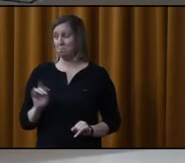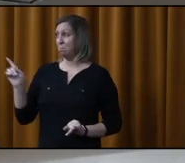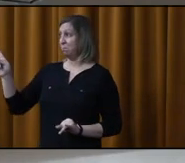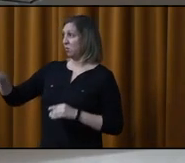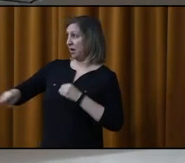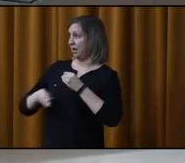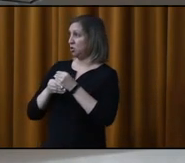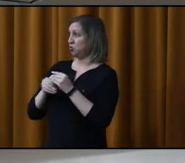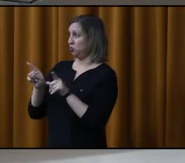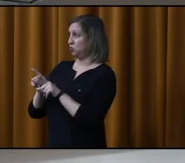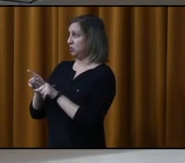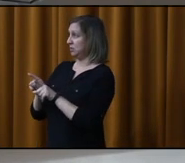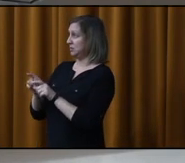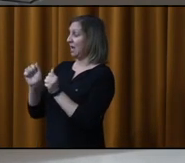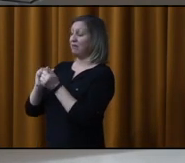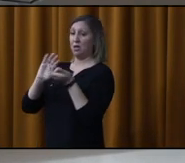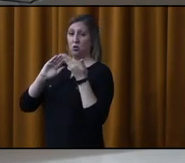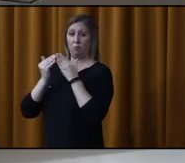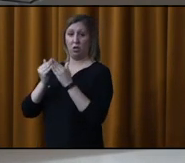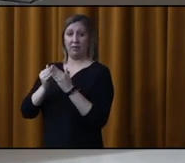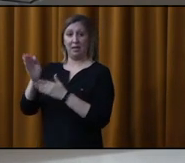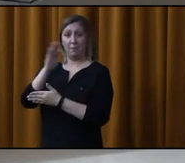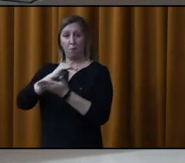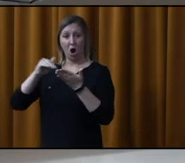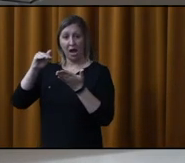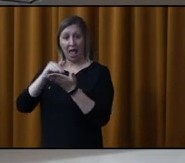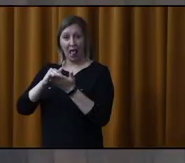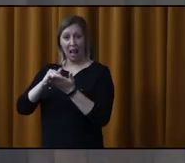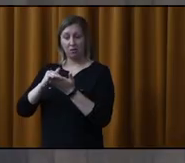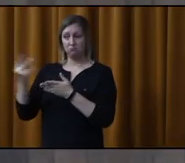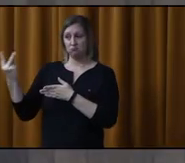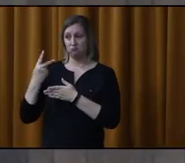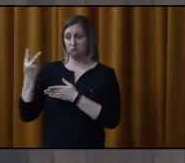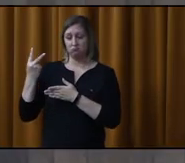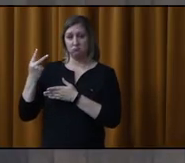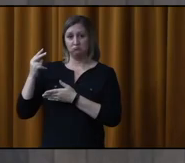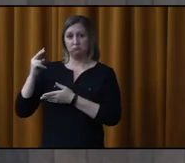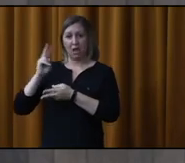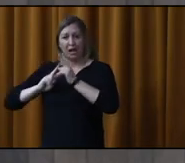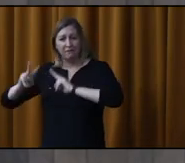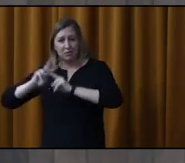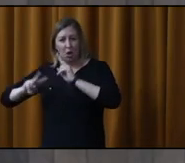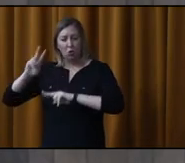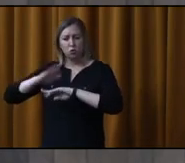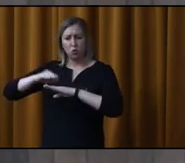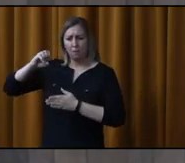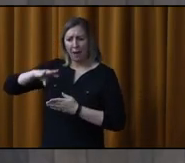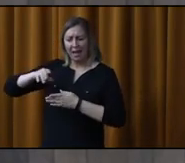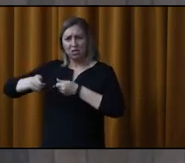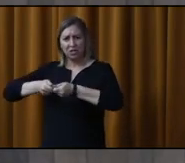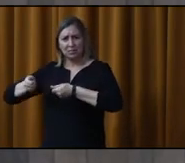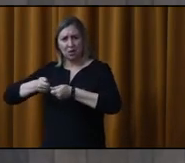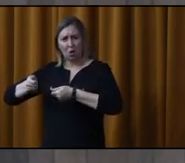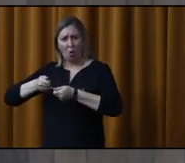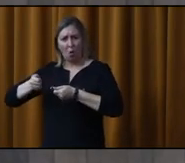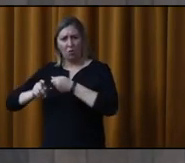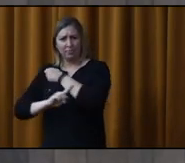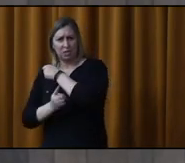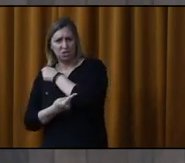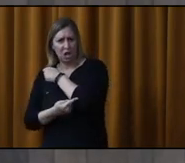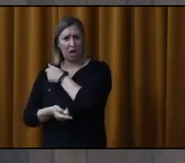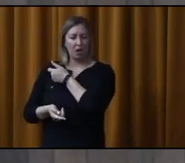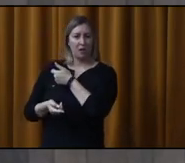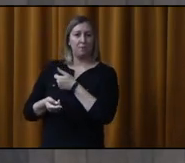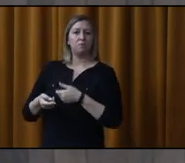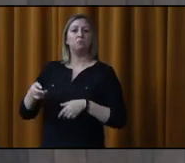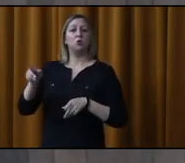'information avec la communauté métropolitaine de Montréal, nous sommes en révision de notre plan de gestion des matières résiduelles et la MRC